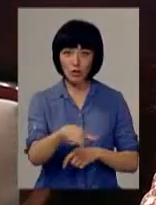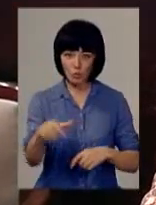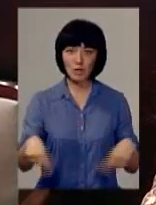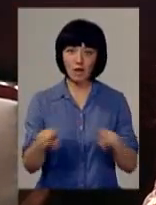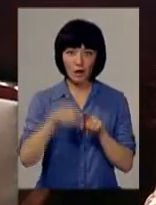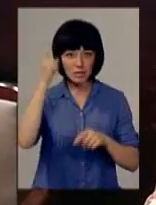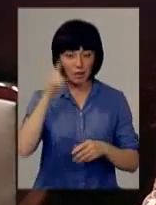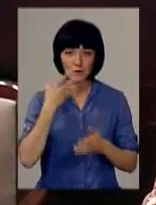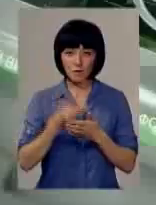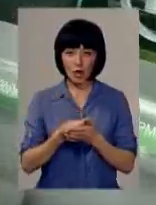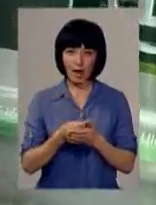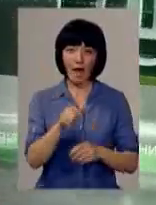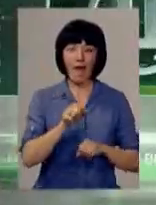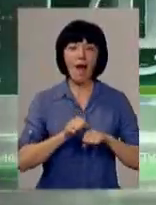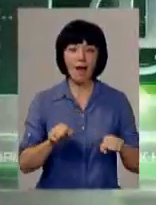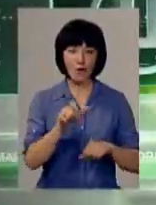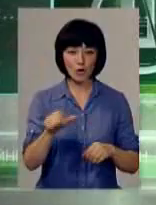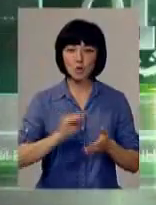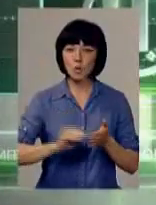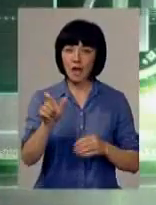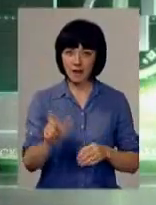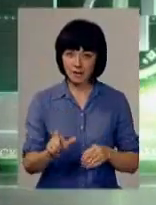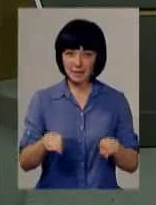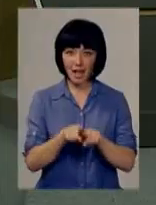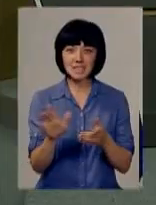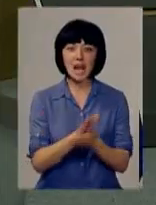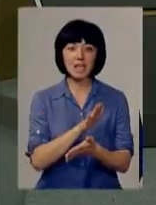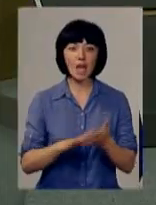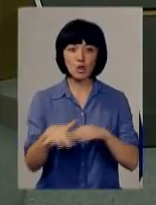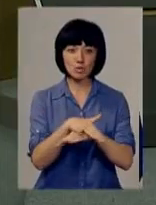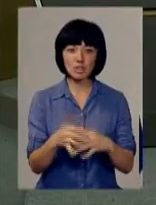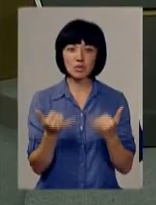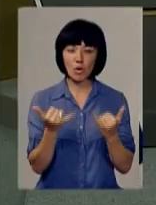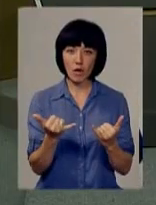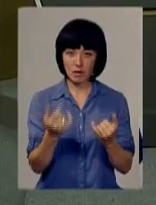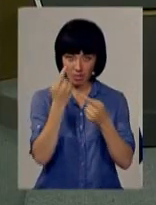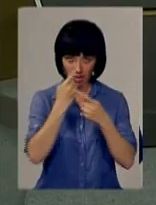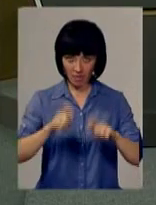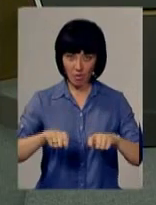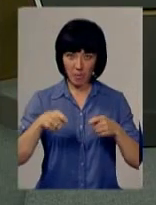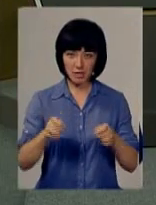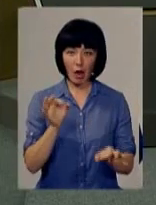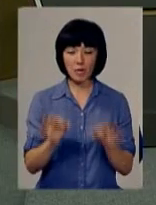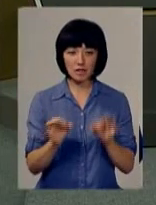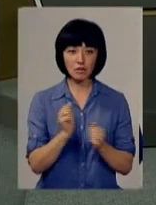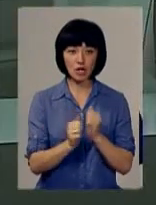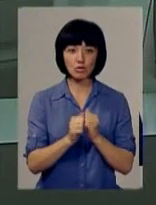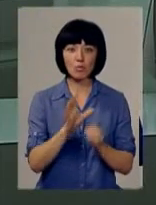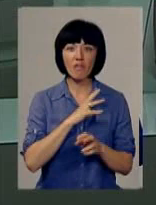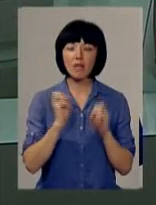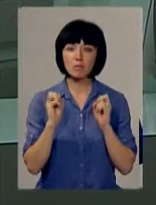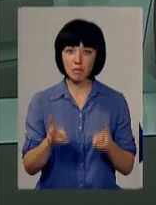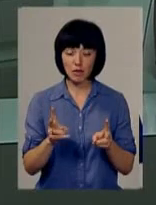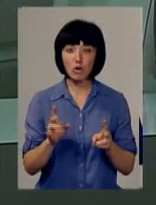щоб вони також знали про своїх героїв». Журналіст – це такий собі санітар суспільства. Сьогодні подавати інформацію об'єктивно, часто буває і